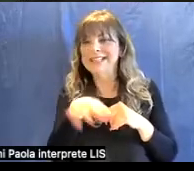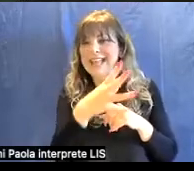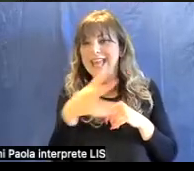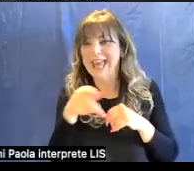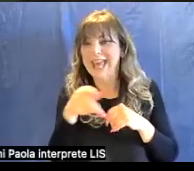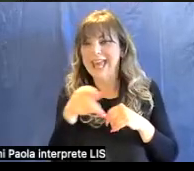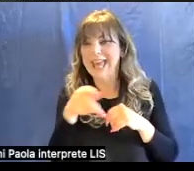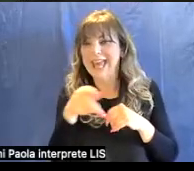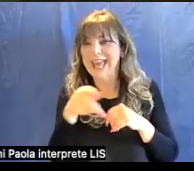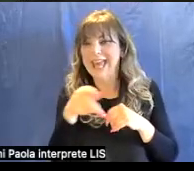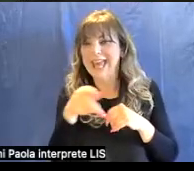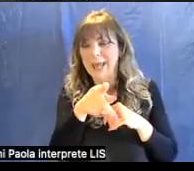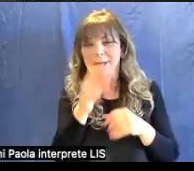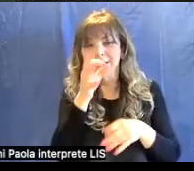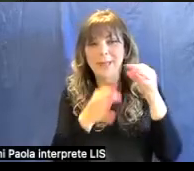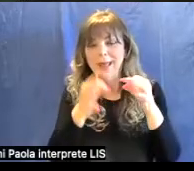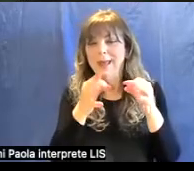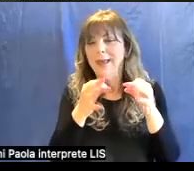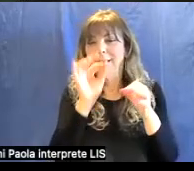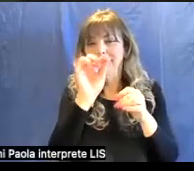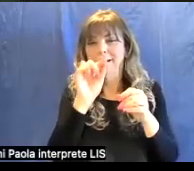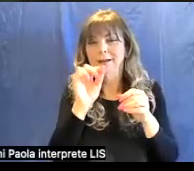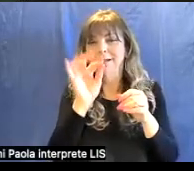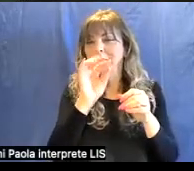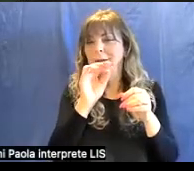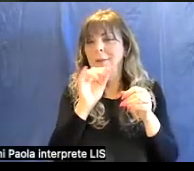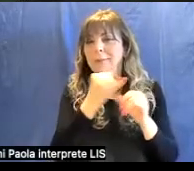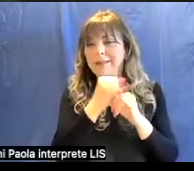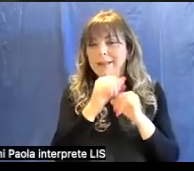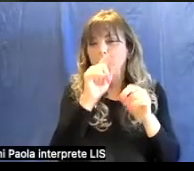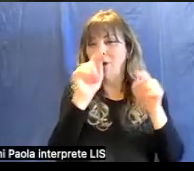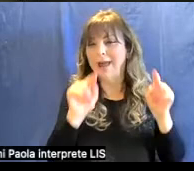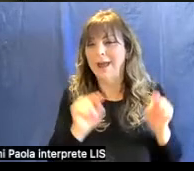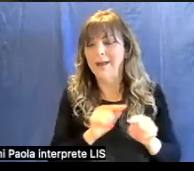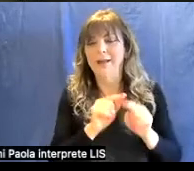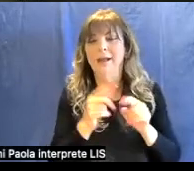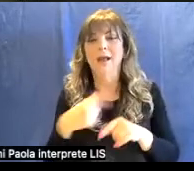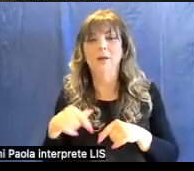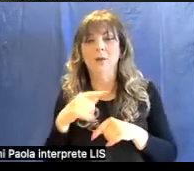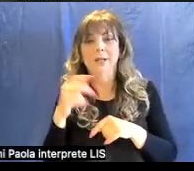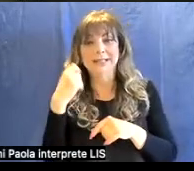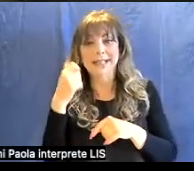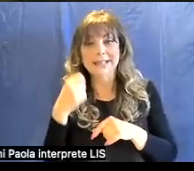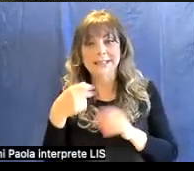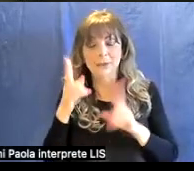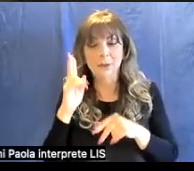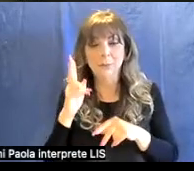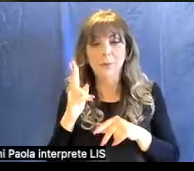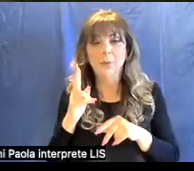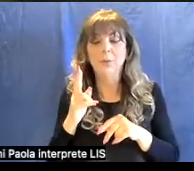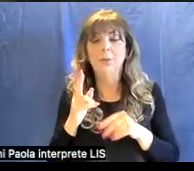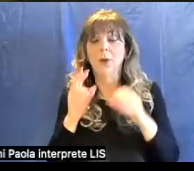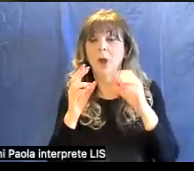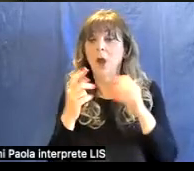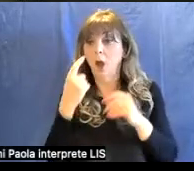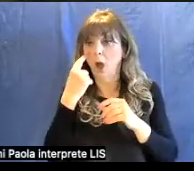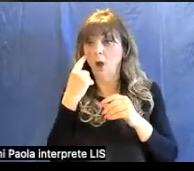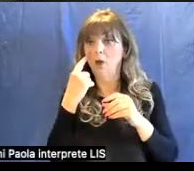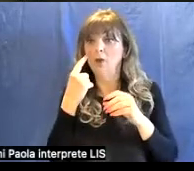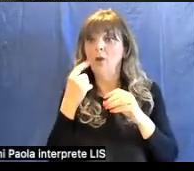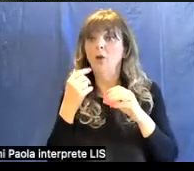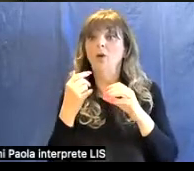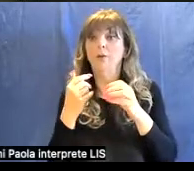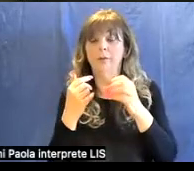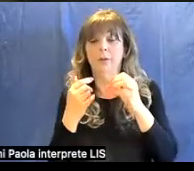illustra le parti. La parte che però a noi interessa di più è quella che è situata sul fondo dell'occhio, cioè